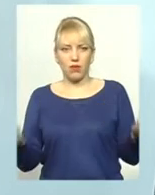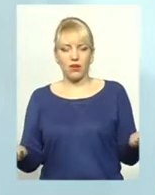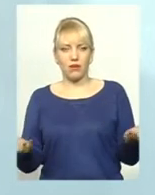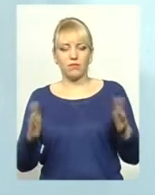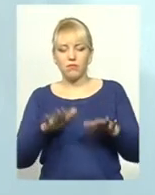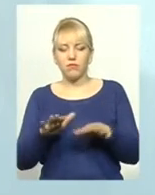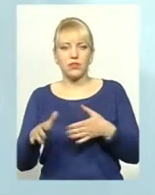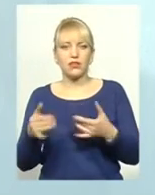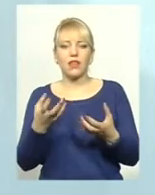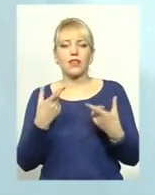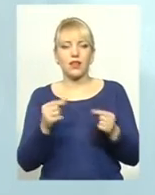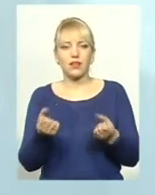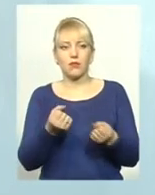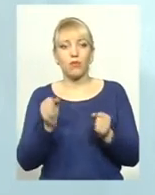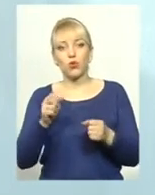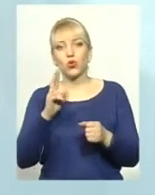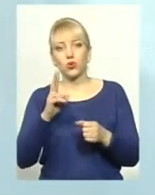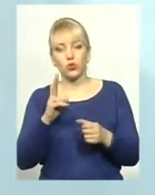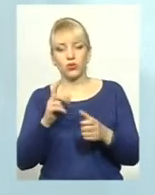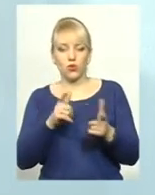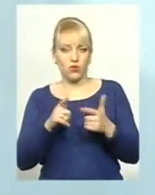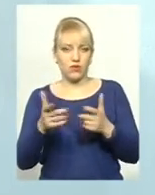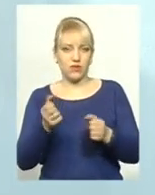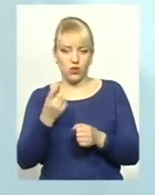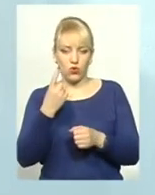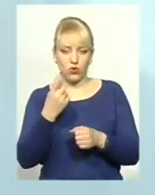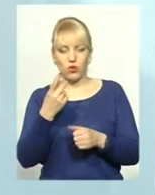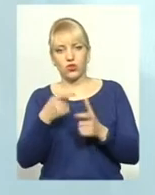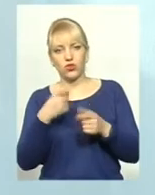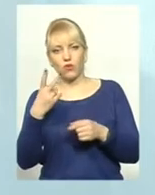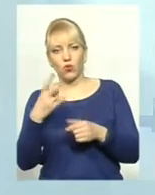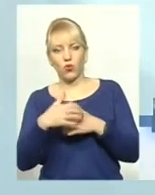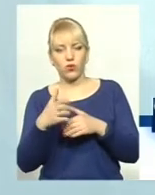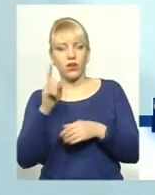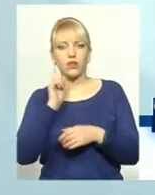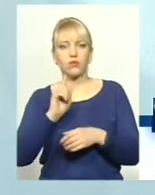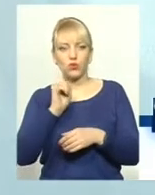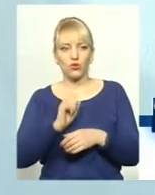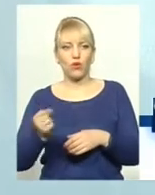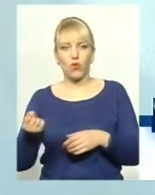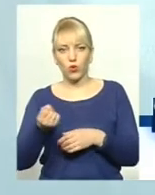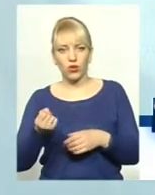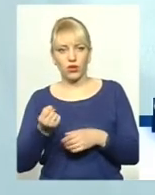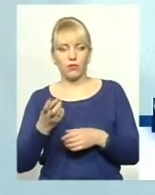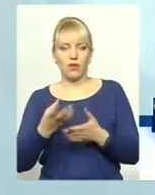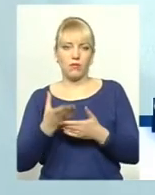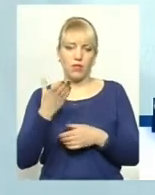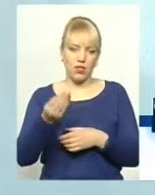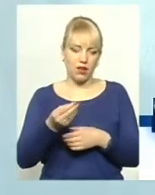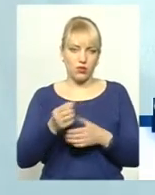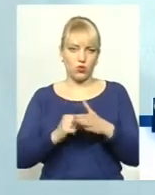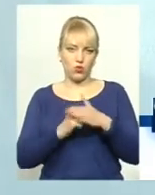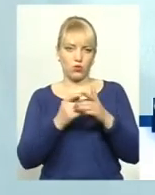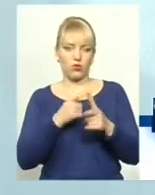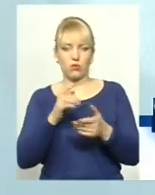Можливо, хтось з глядачів дивиться і готовий взяти одного-двох котиків, хоча б на тимчасове якесь утримання, на платні основи, на безоплатні, ми